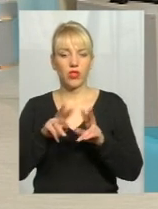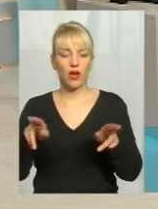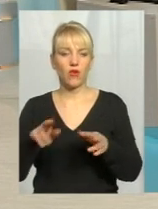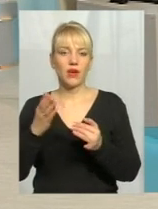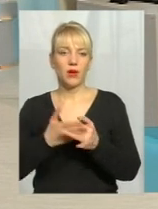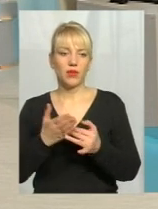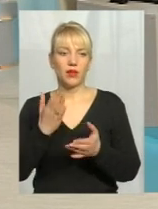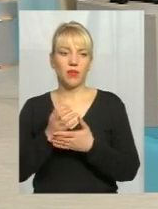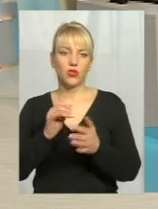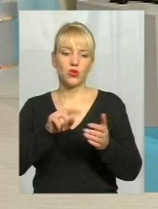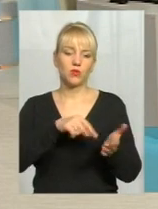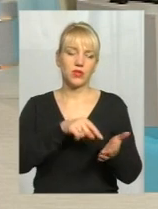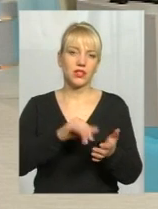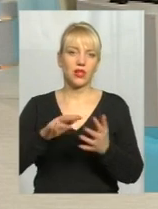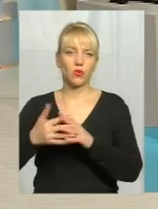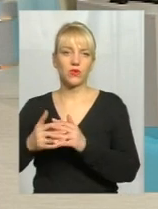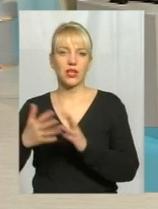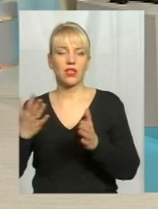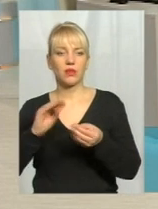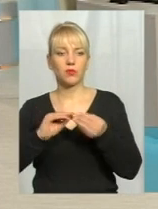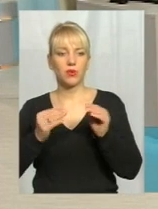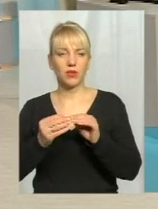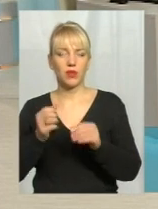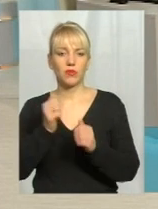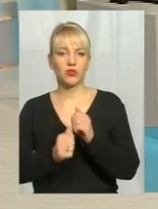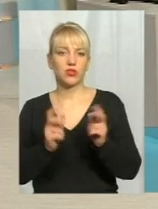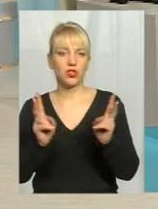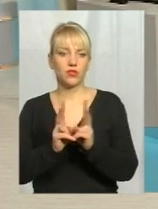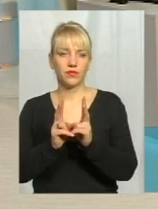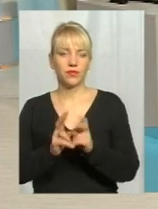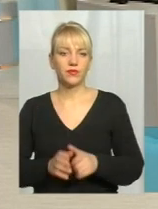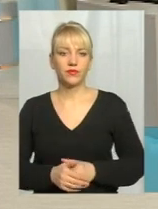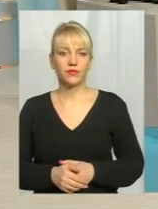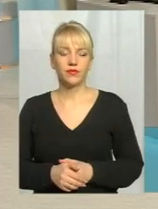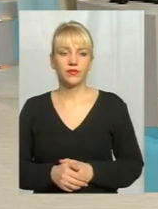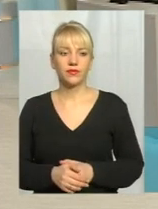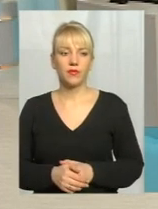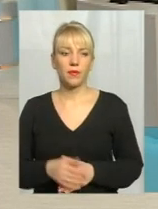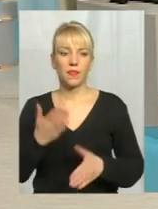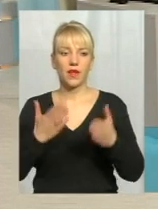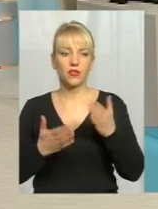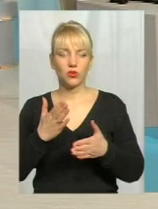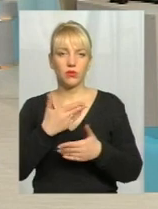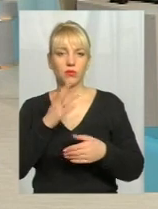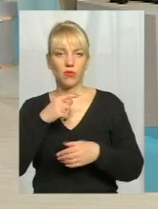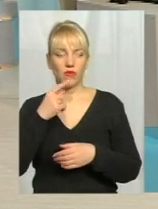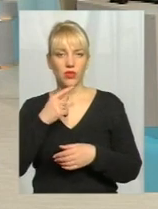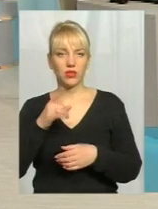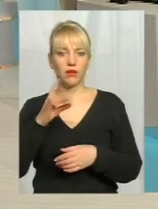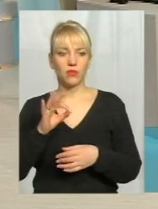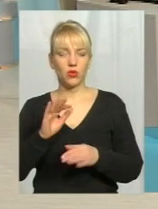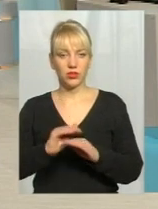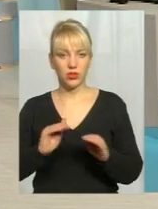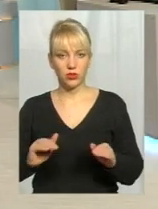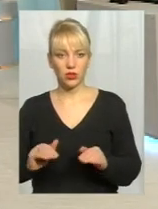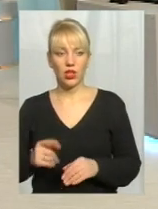містах і селах? І з якими проблемами найчастіше стикаються? Ну, якщо будемо говорити ми про діток,